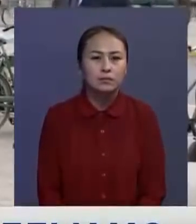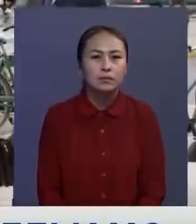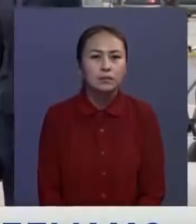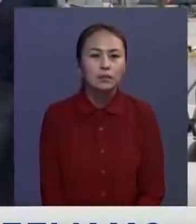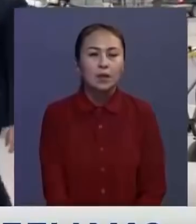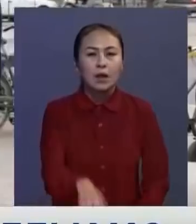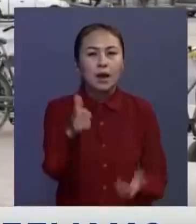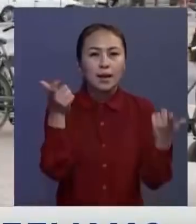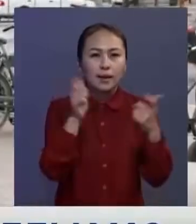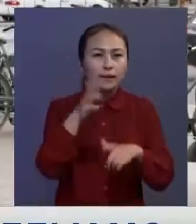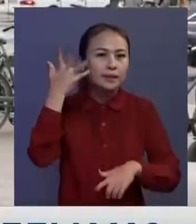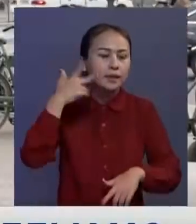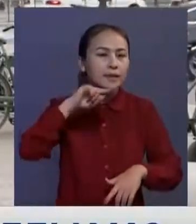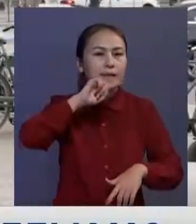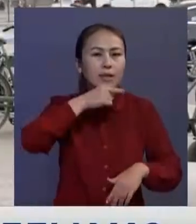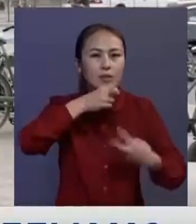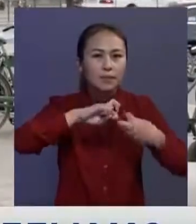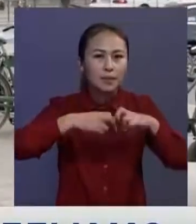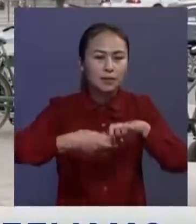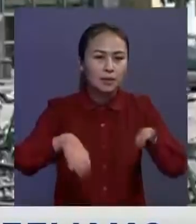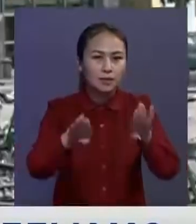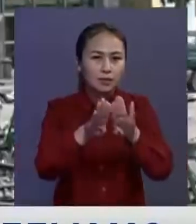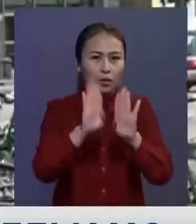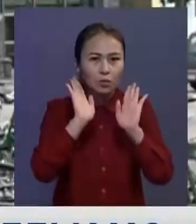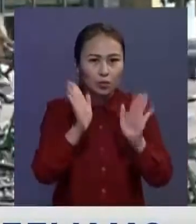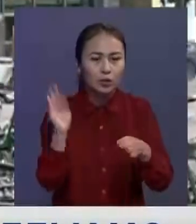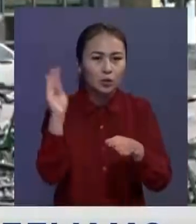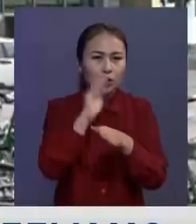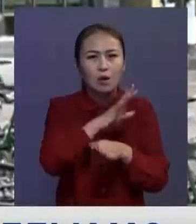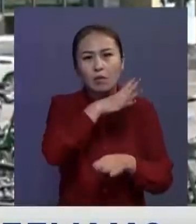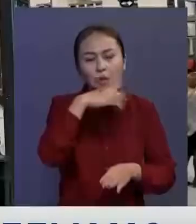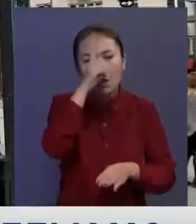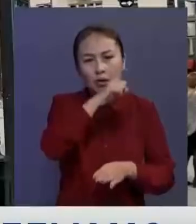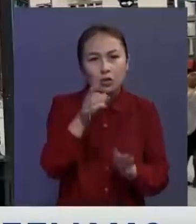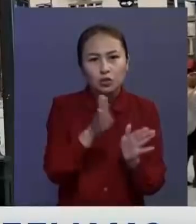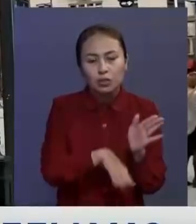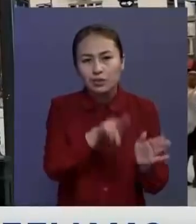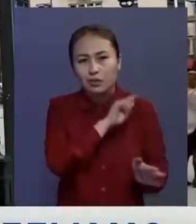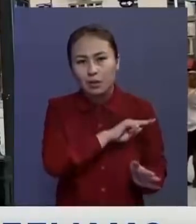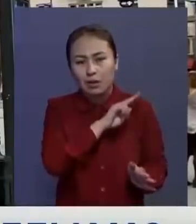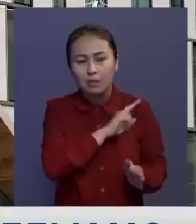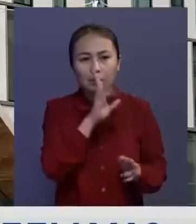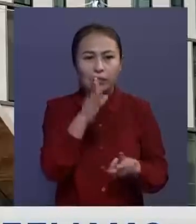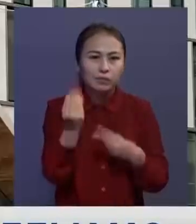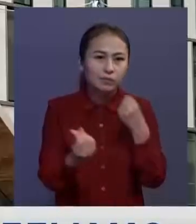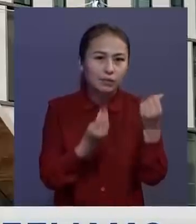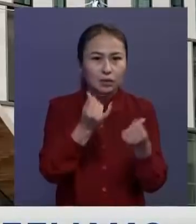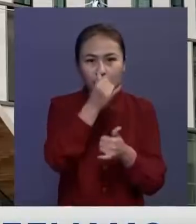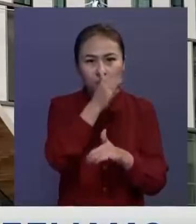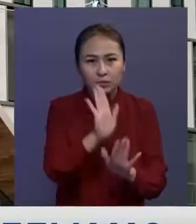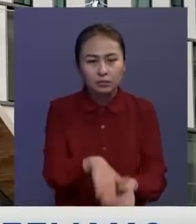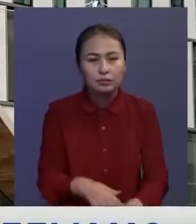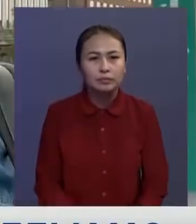Карантин кесірінен экономикалық қиындықтар туындар анық. Сонда талай адам жұмыссыз қалып, пәтер ақсын төле алмас еді.